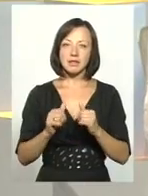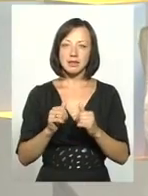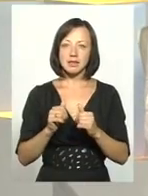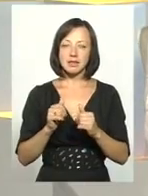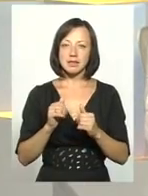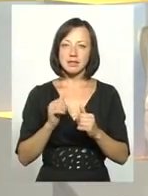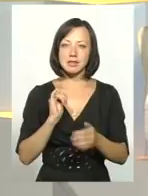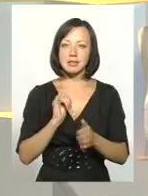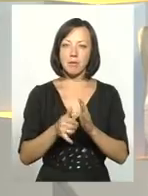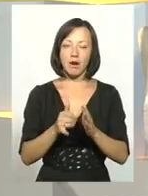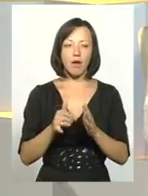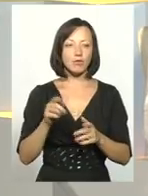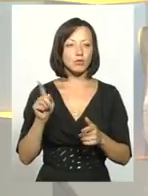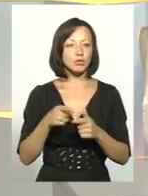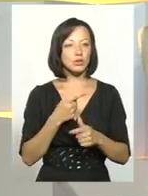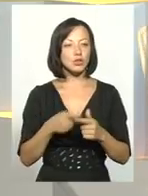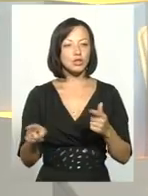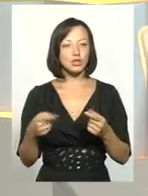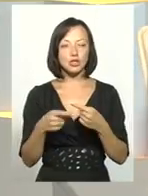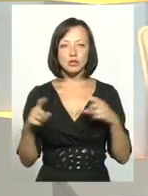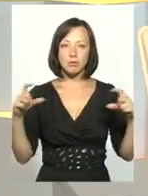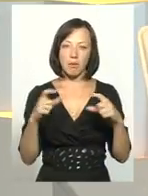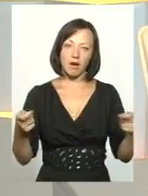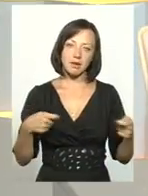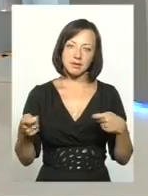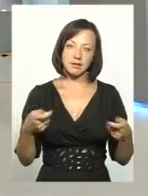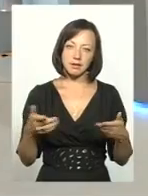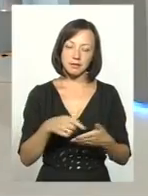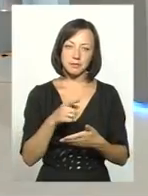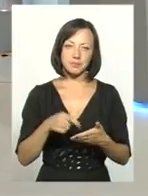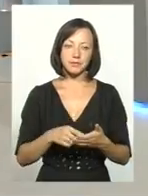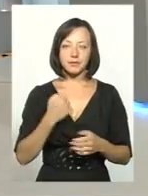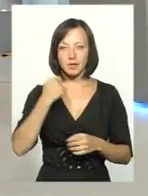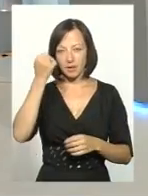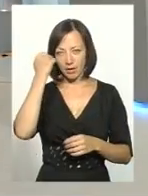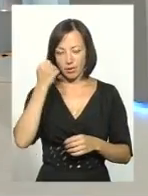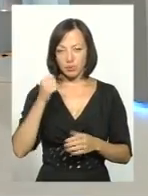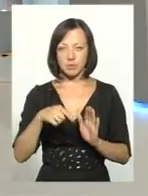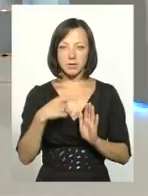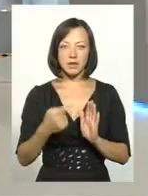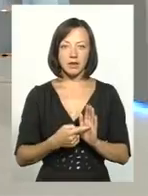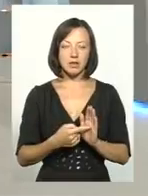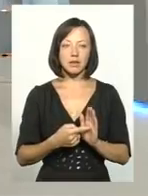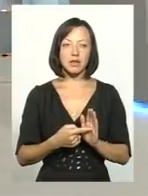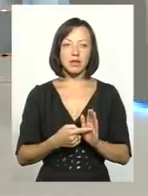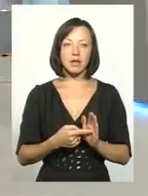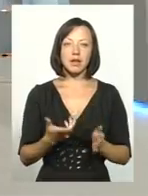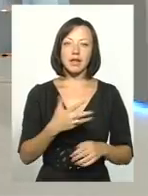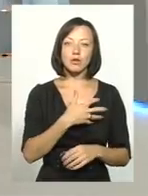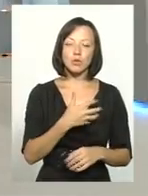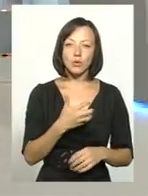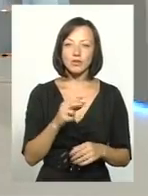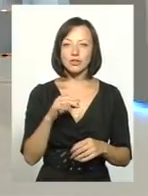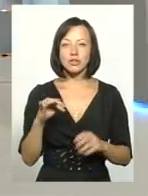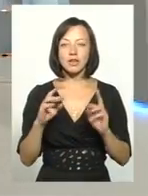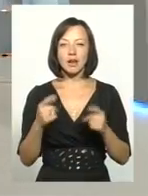чи якісь інші, скажімо, магазини навіть? Дякую. Ганна, не знаю інтуїтивно, чи як ви